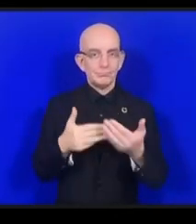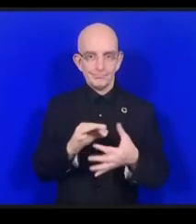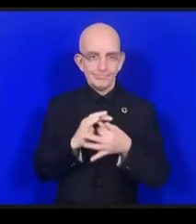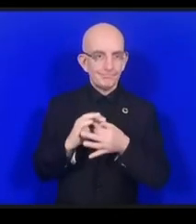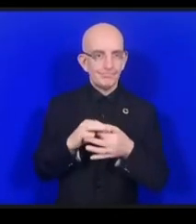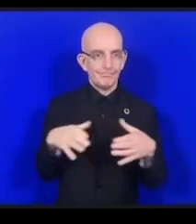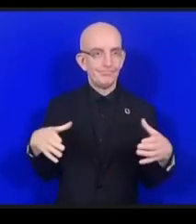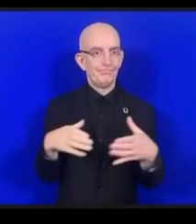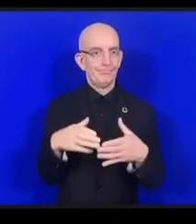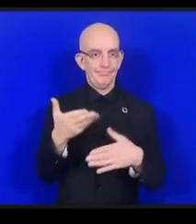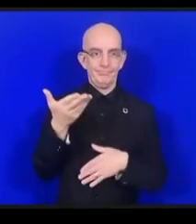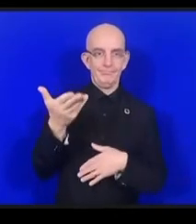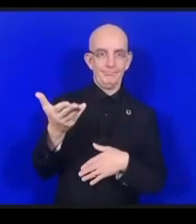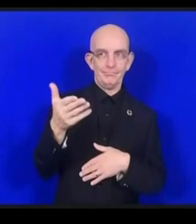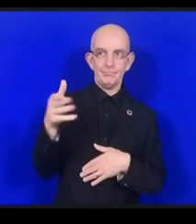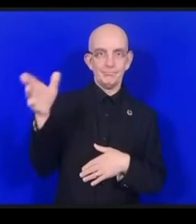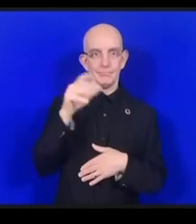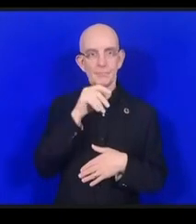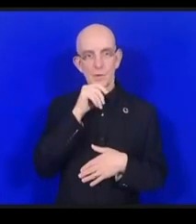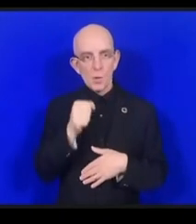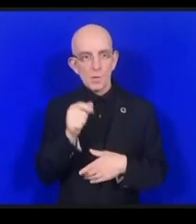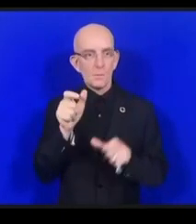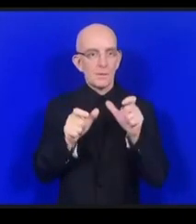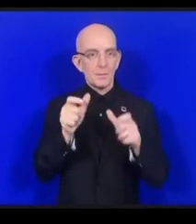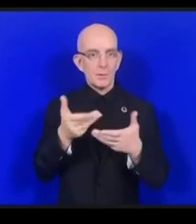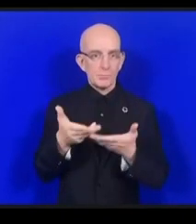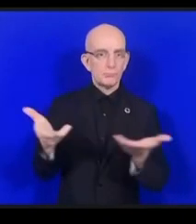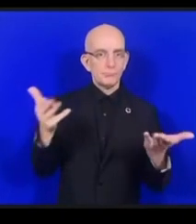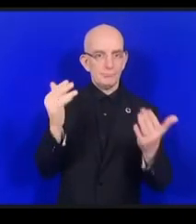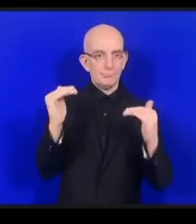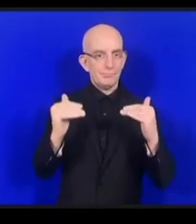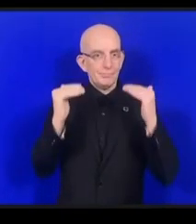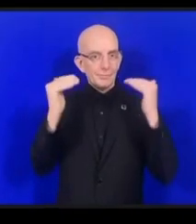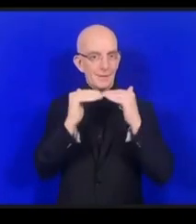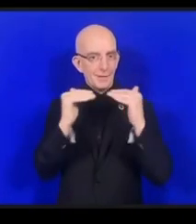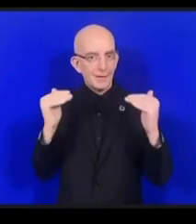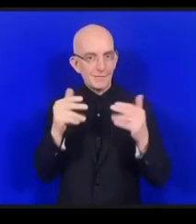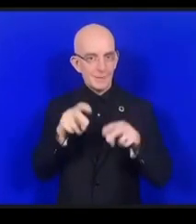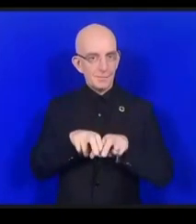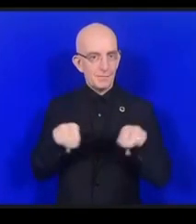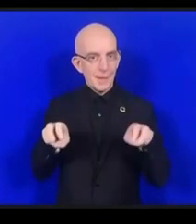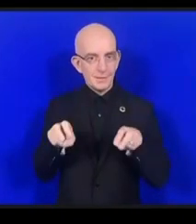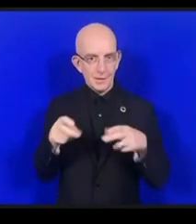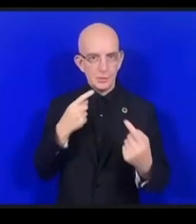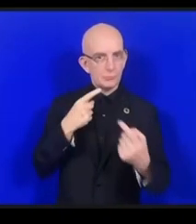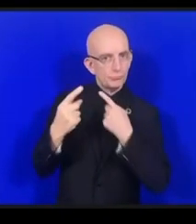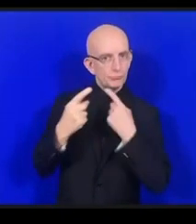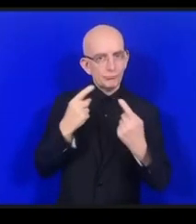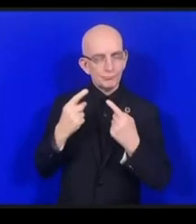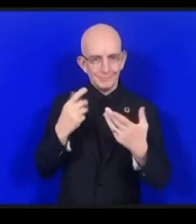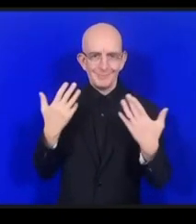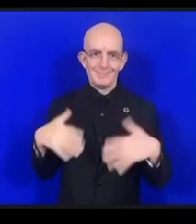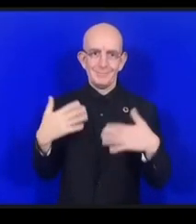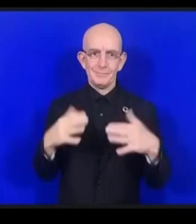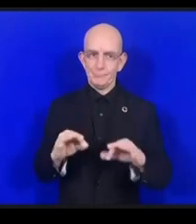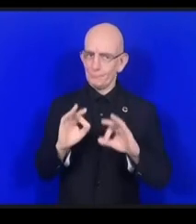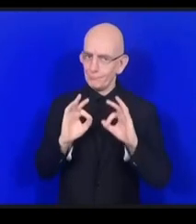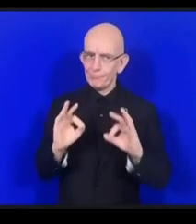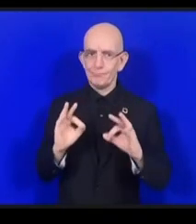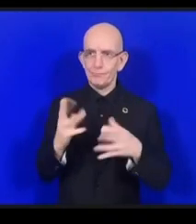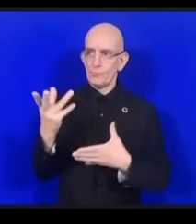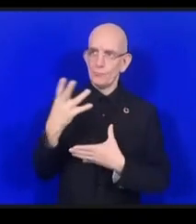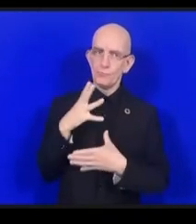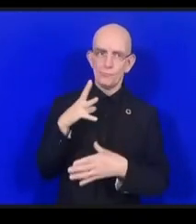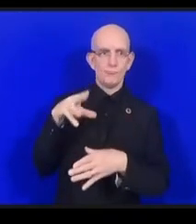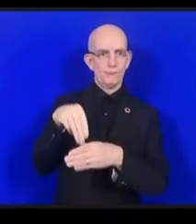et je peux être aux côtés de personnes bien plus expérimentées c'est bien ça montre que l'on